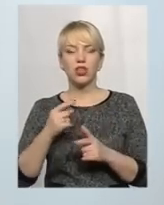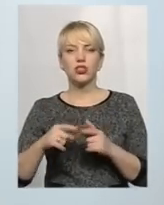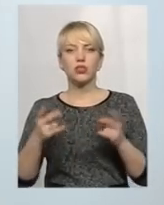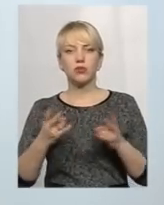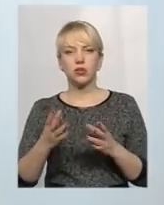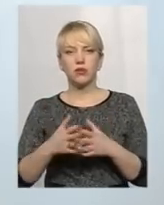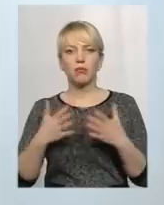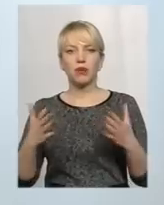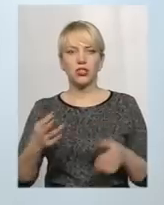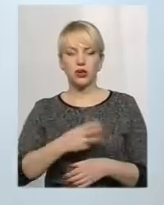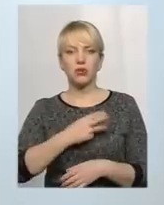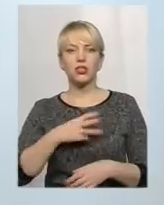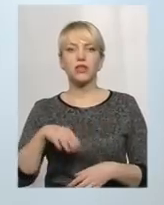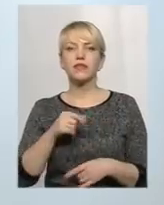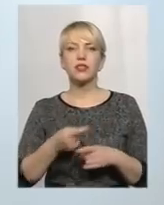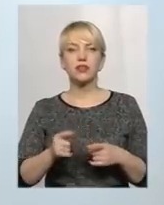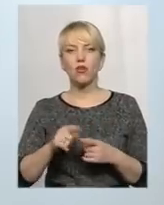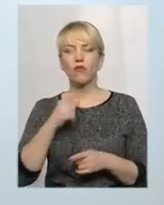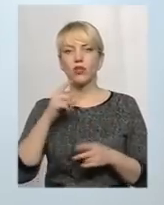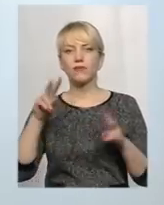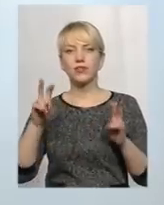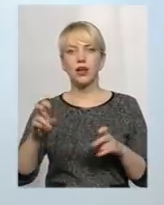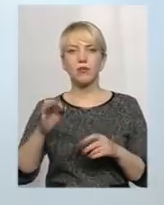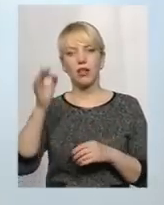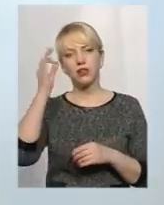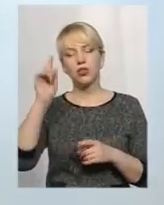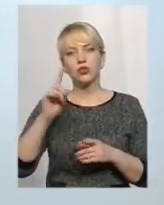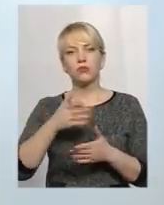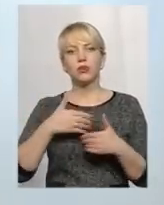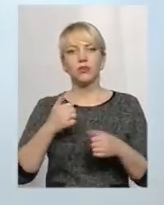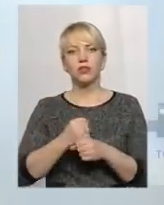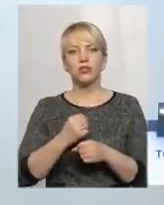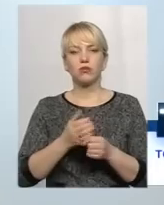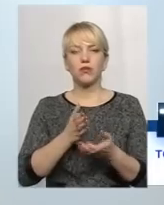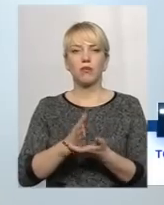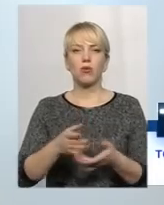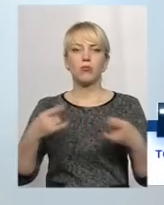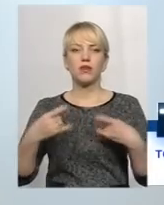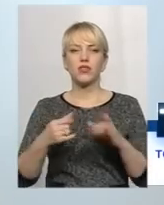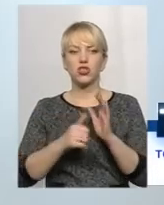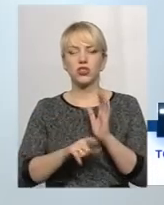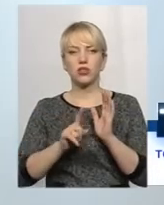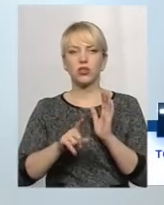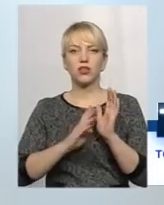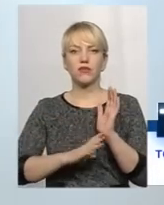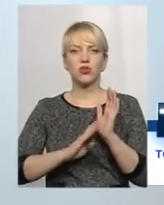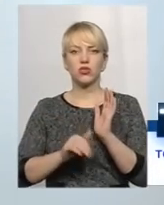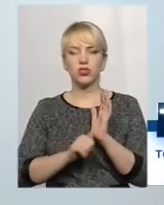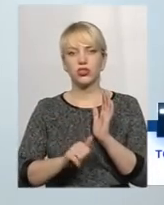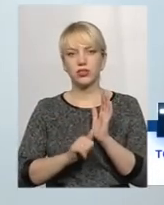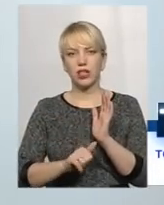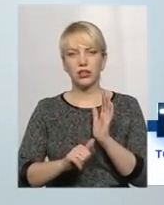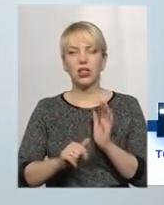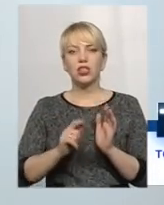більше бажання? Про це все говоримо сьогодні в темі. Нагадую, працюємо для вас у прямому ефірі 61 90 60.